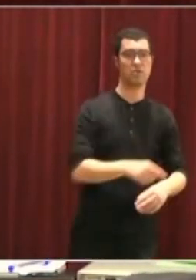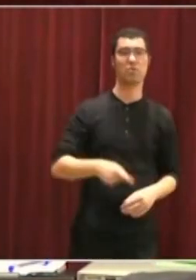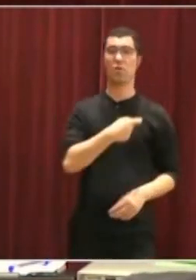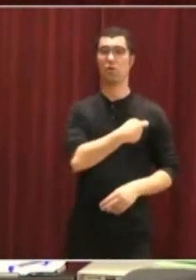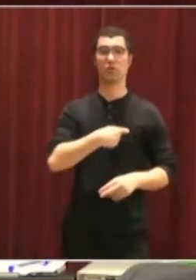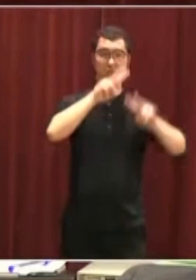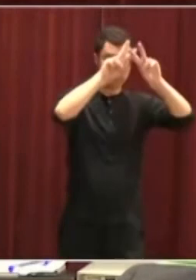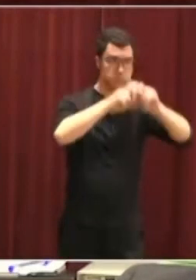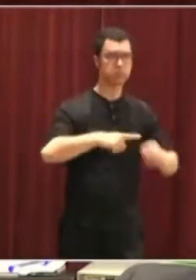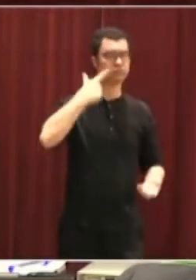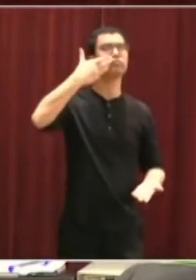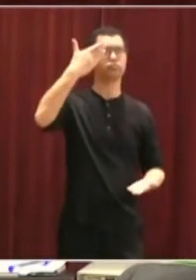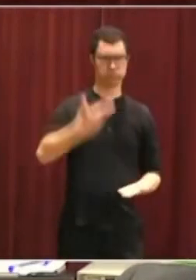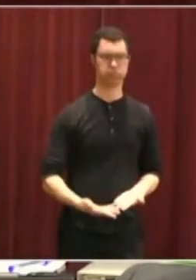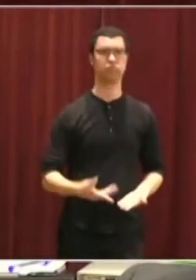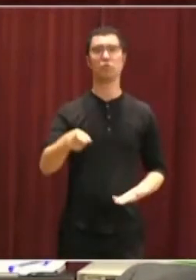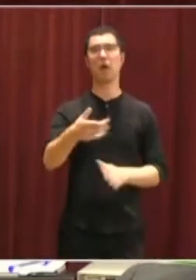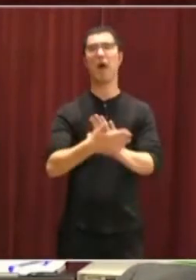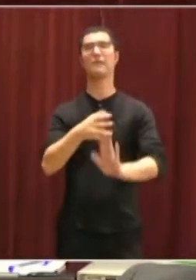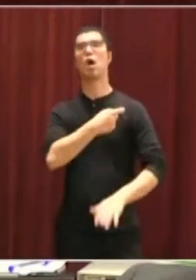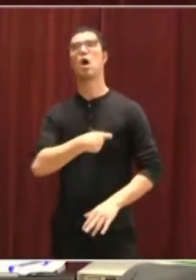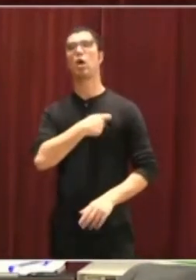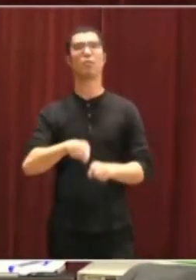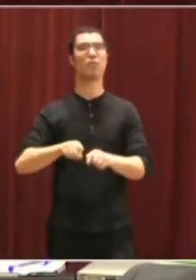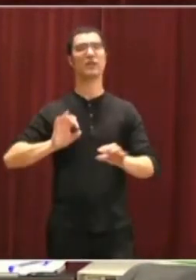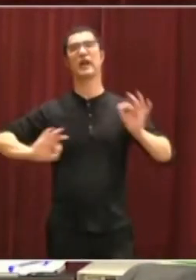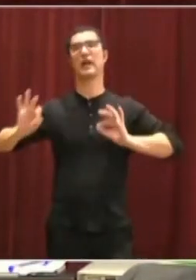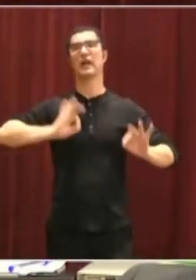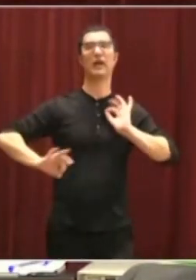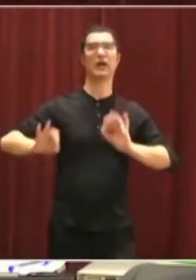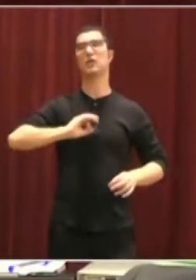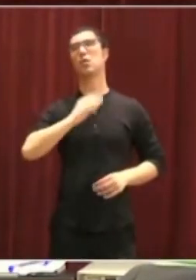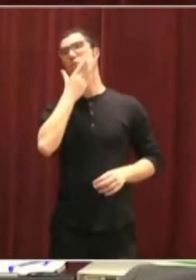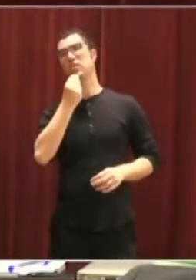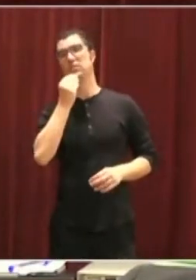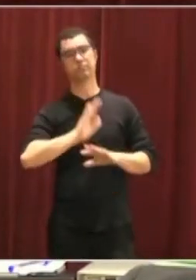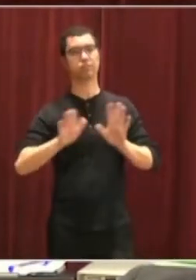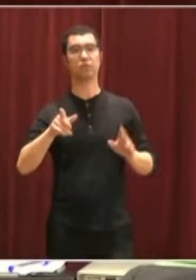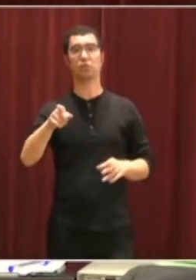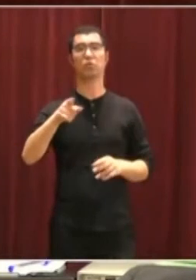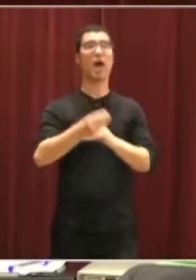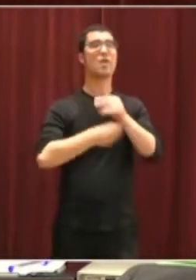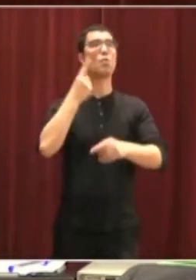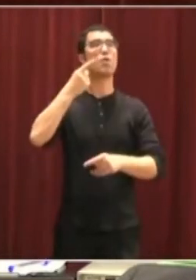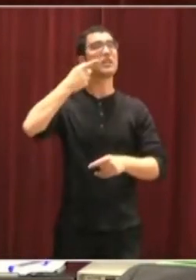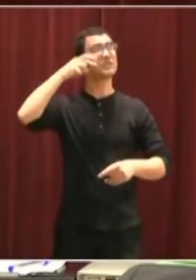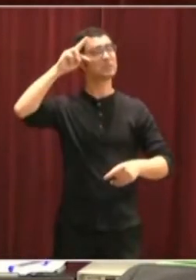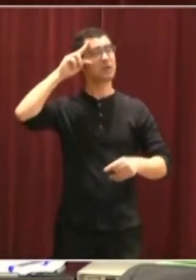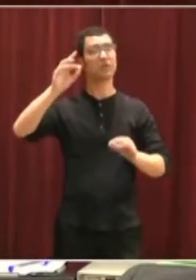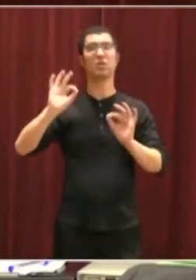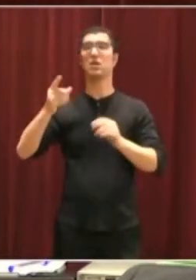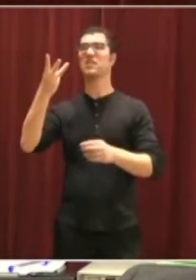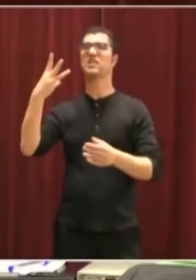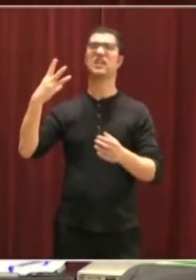reglamentaris. Vostès m xerrat unes comissions per IP. Una d'experts, que vostès van pagar 30.000 euros,